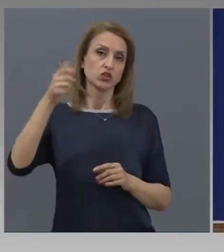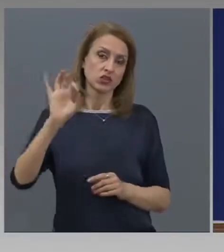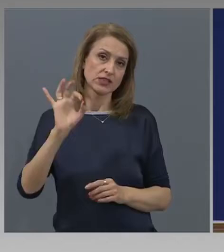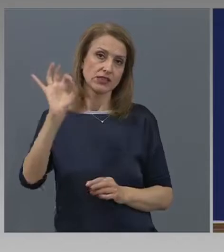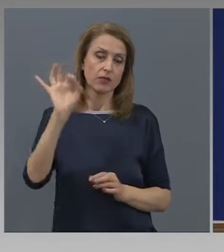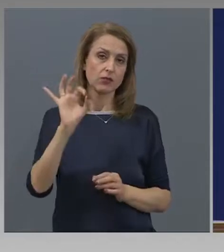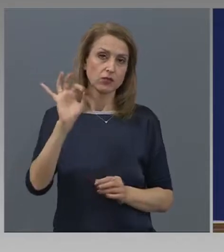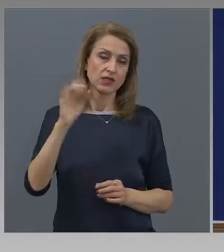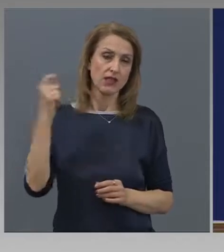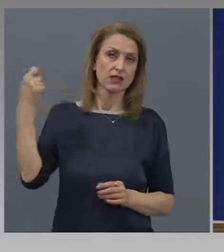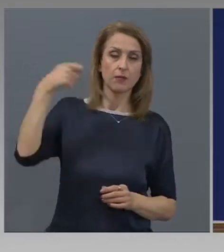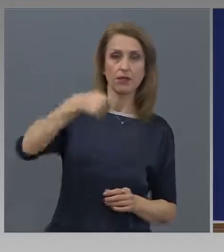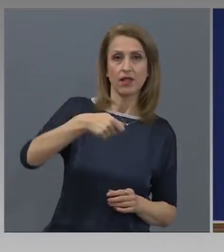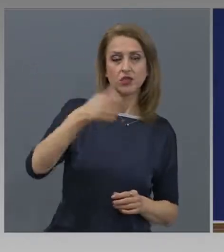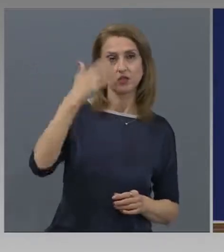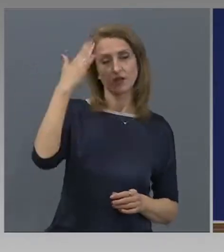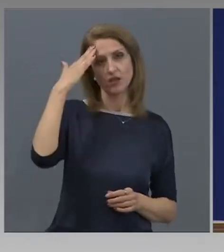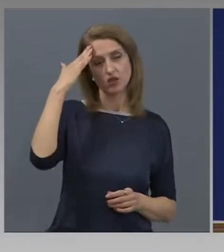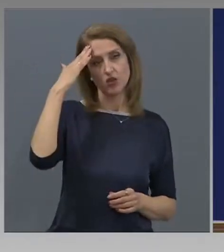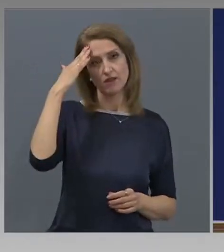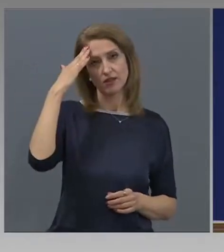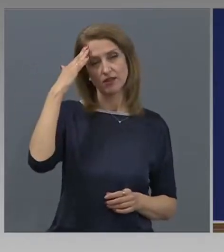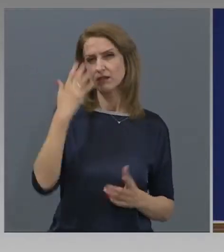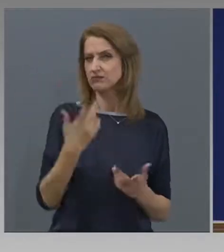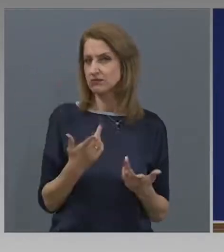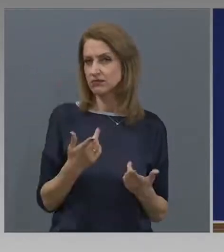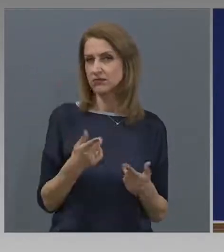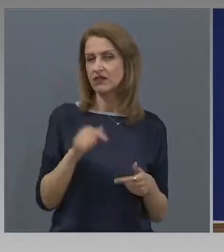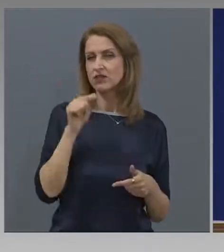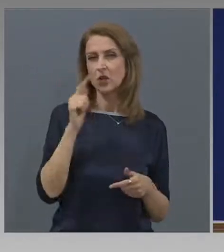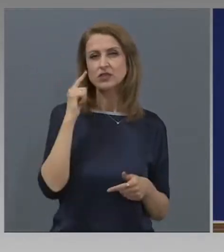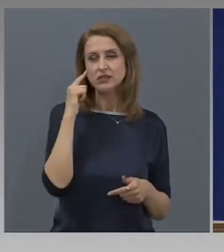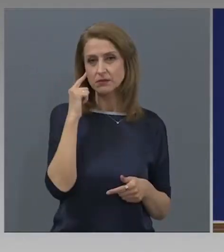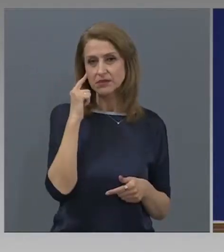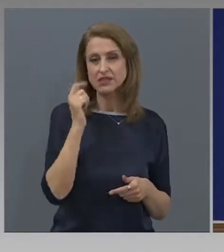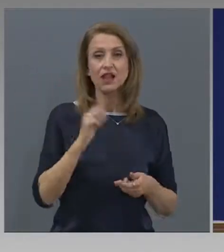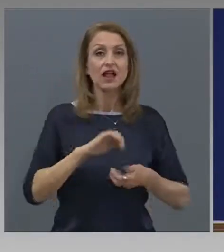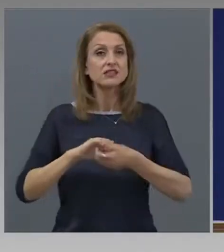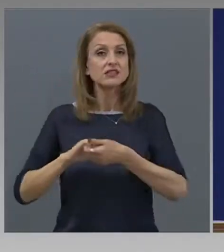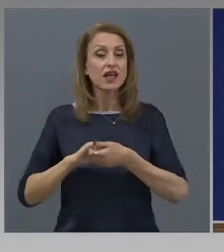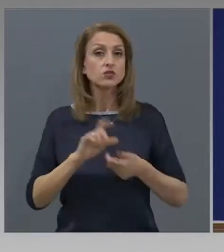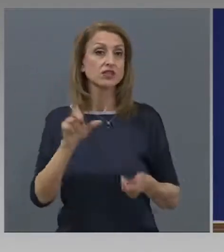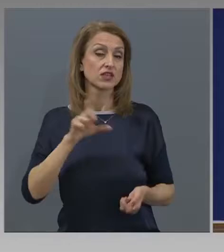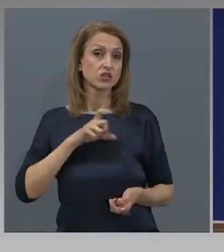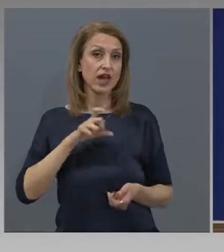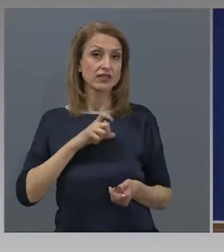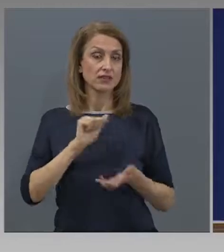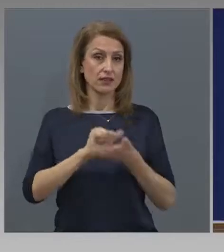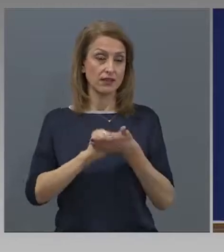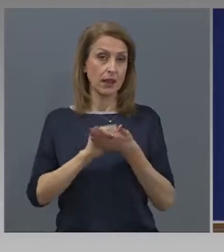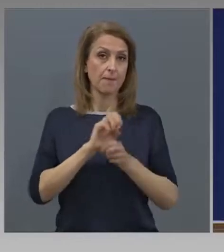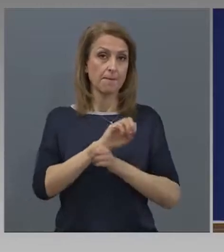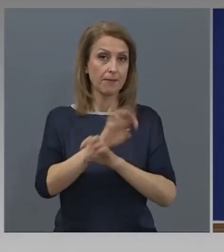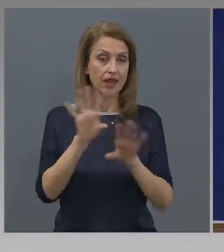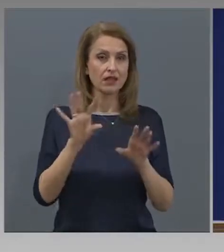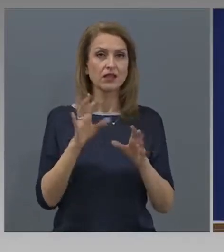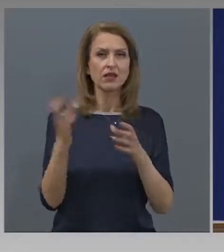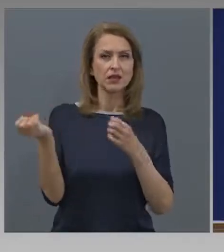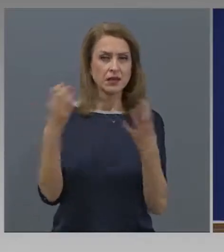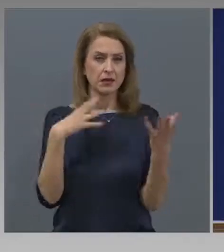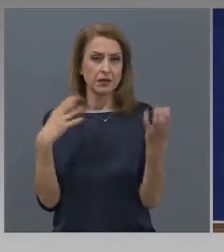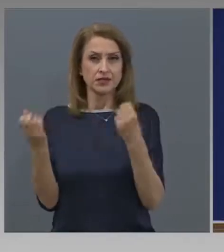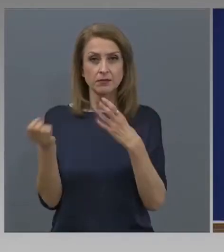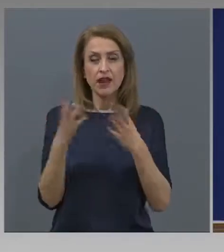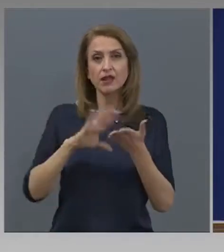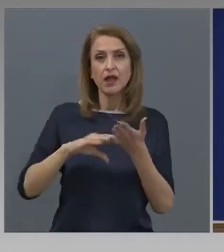от тях се заплащат от държавата. В този смисъл съюз на частните медиа изпрати, доста хора от частните